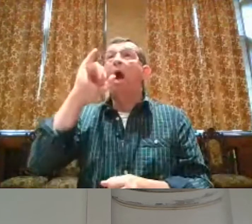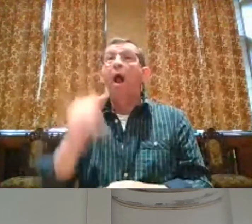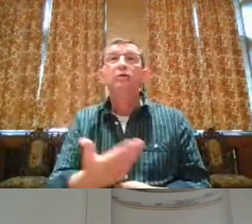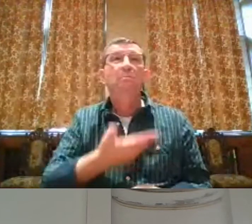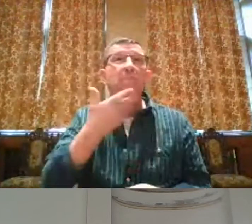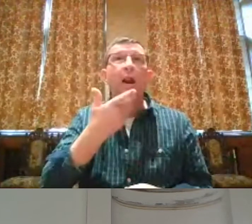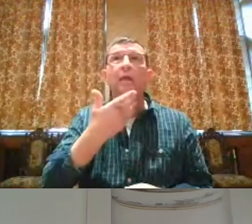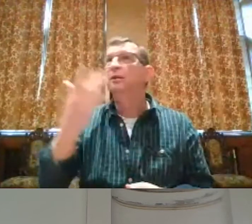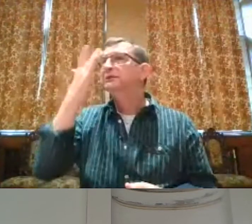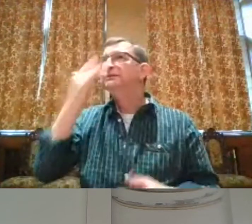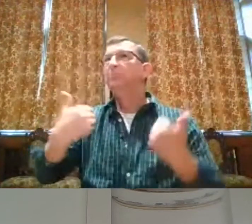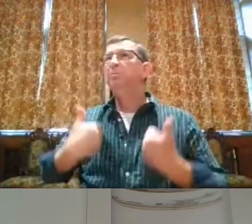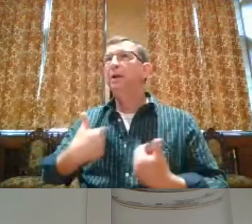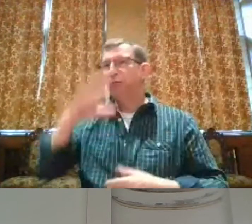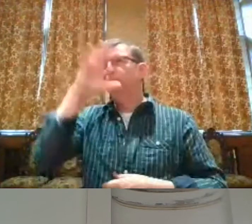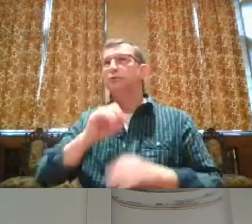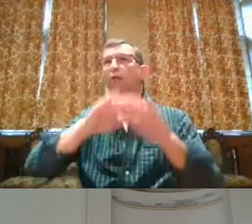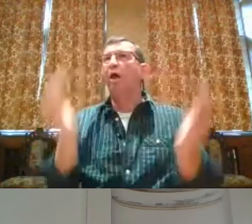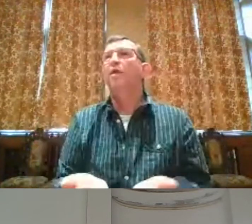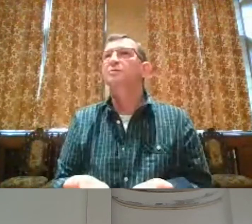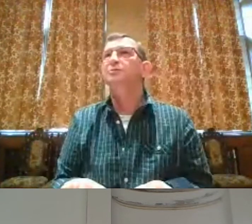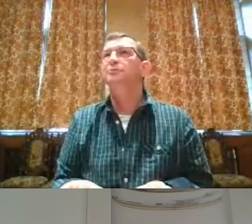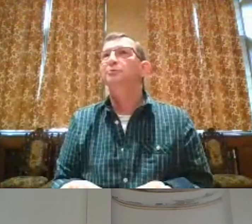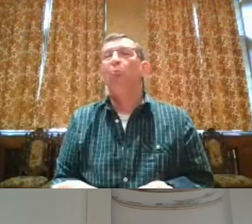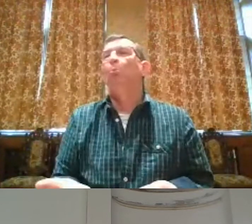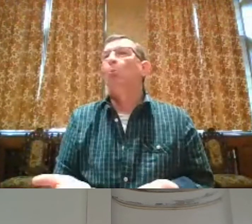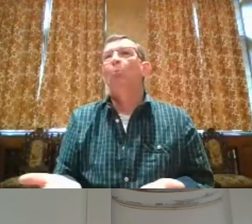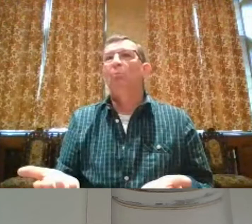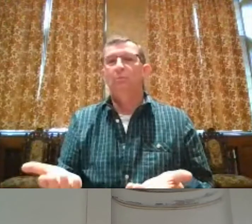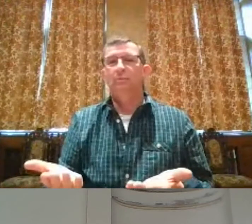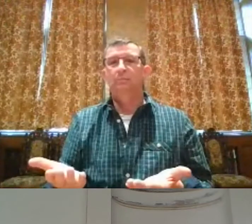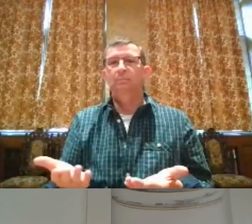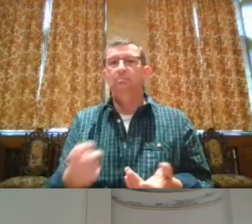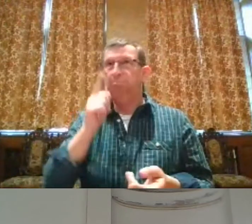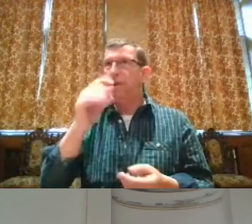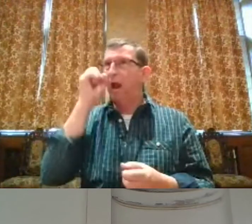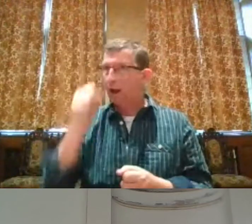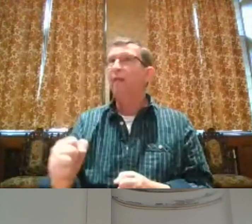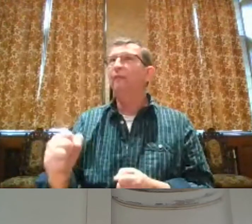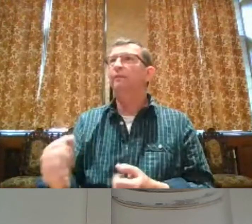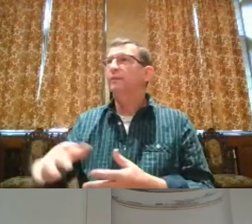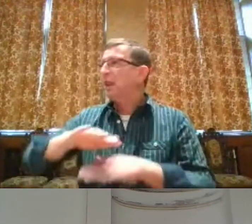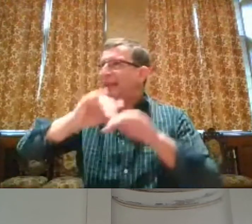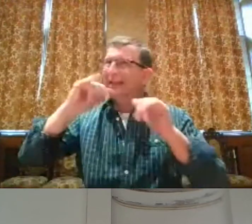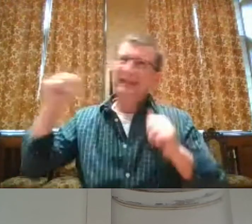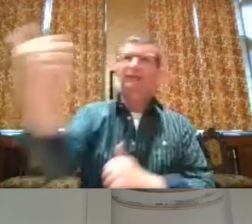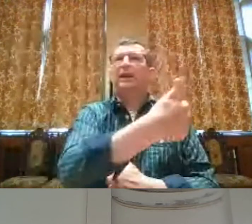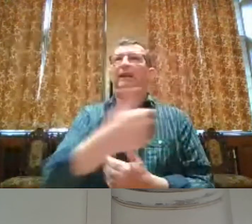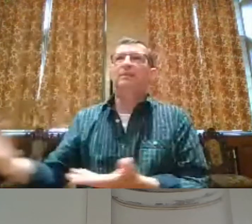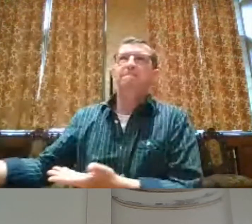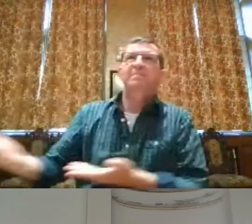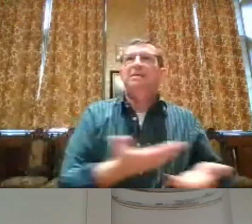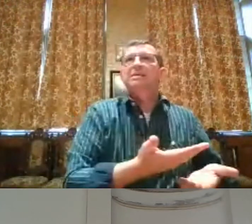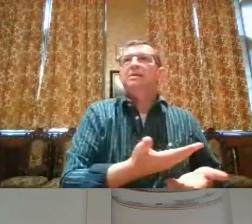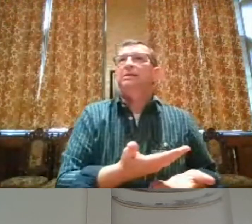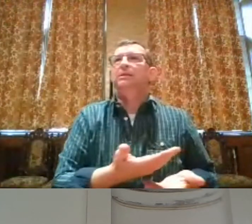toegankelijk dan voor iedereen. Het biedt een grotere toegankelijkheid. En mensen die slim genoeg zijn, die begrijpen alles. Dus dan is het al eenvoudig.